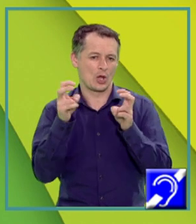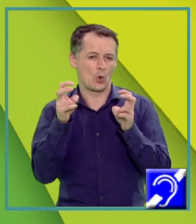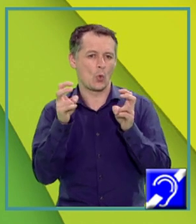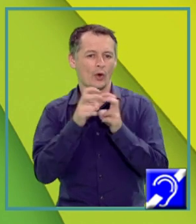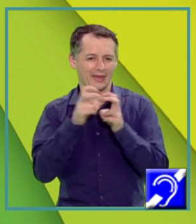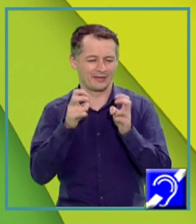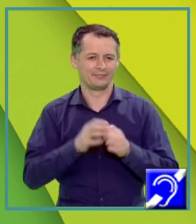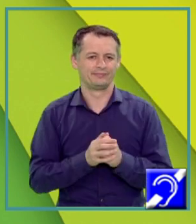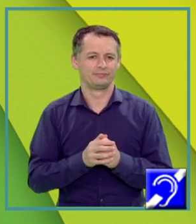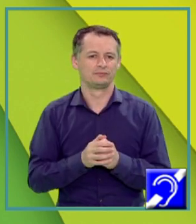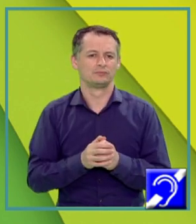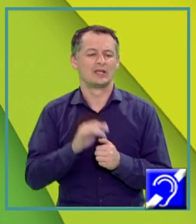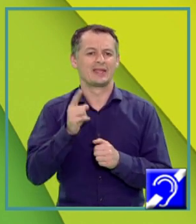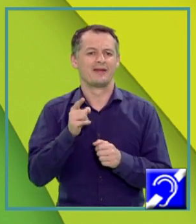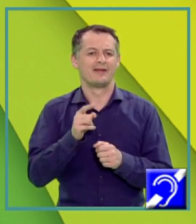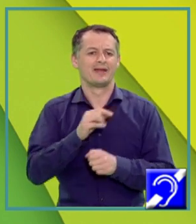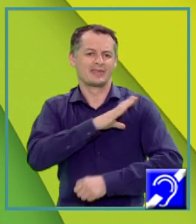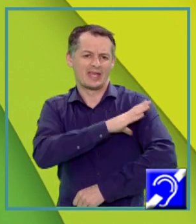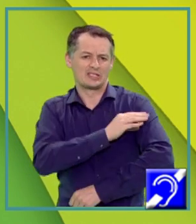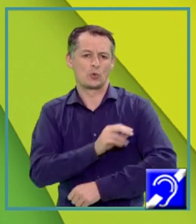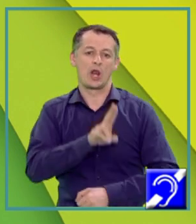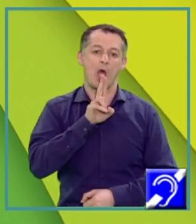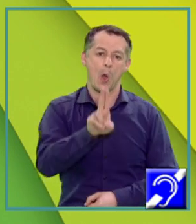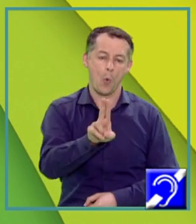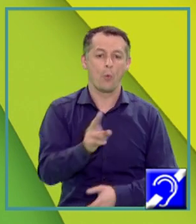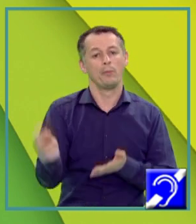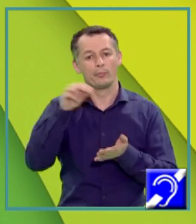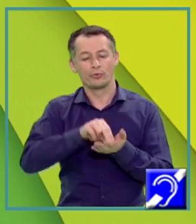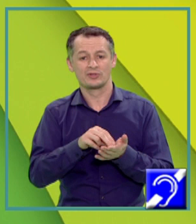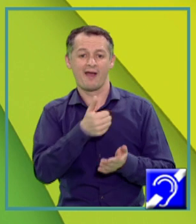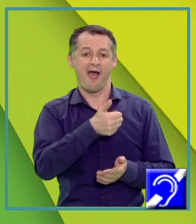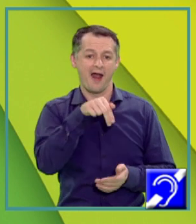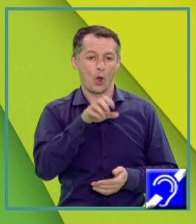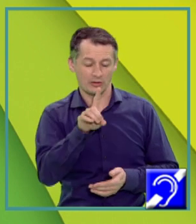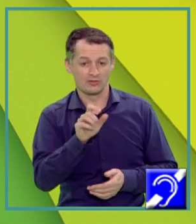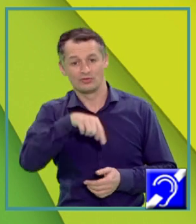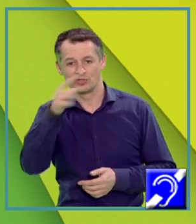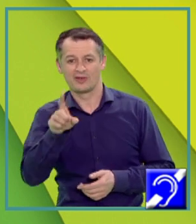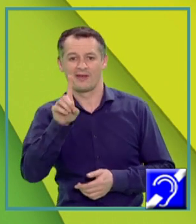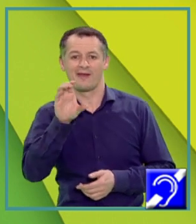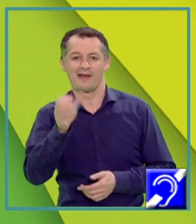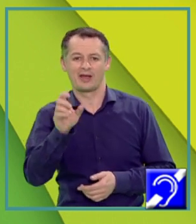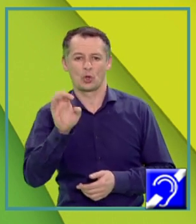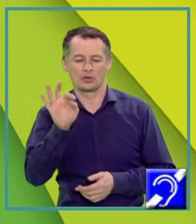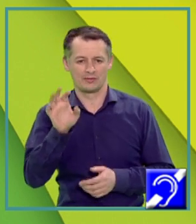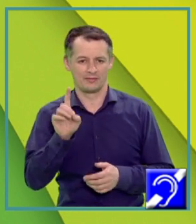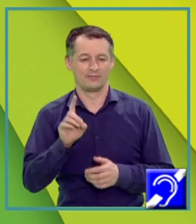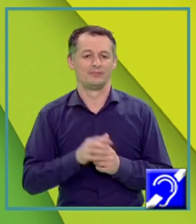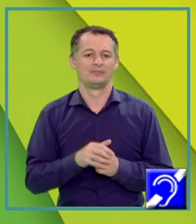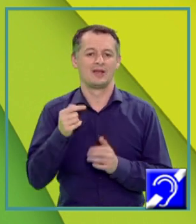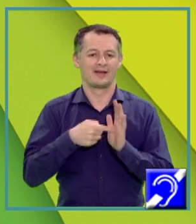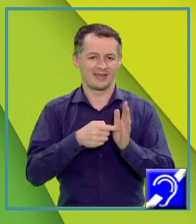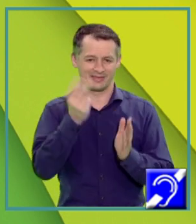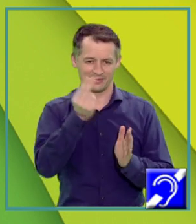de tensiunea U aplicată între anod și catod. Am marcat pe grafic